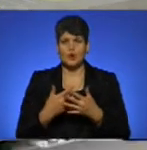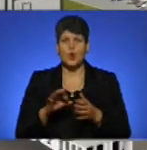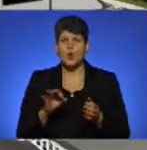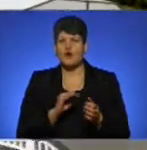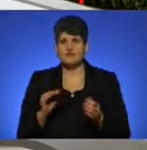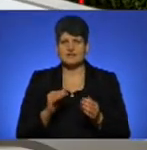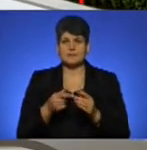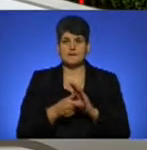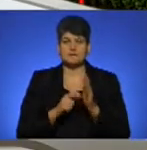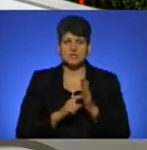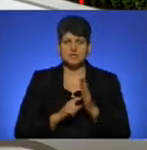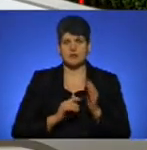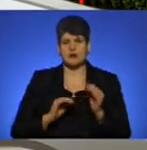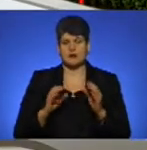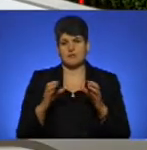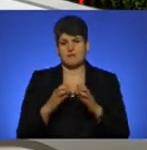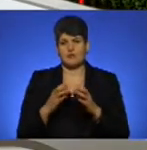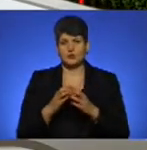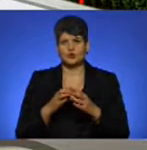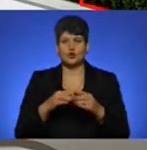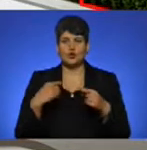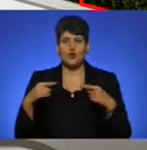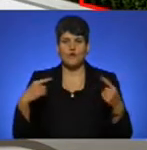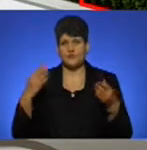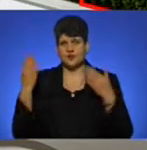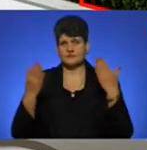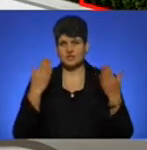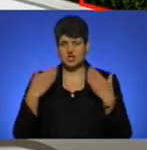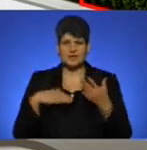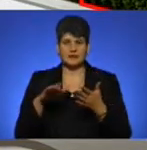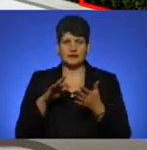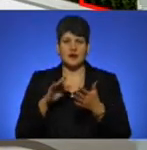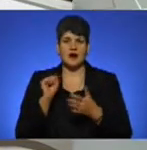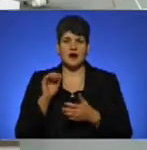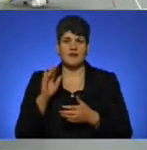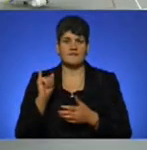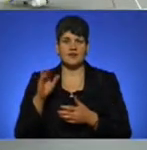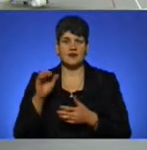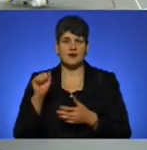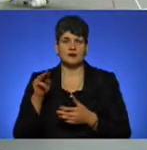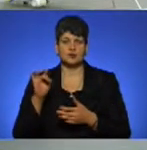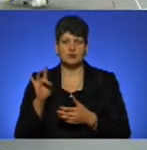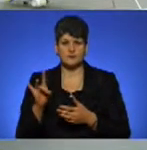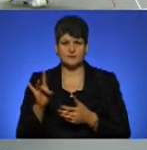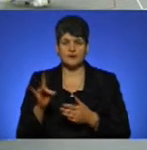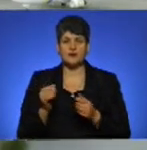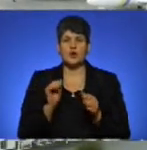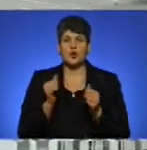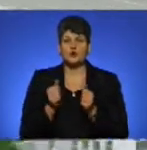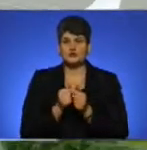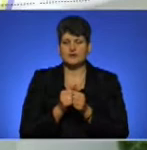компаній, торгово-виставковий розважальний готельний комплекс «Авіатор». З урахуванням близького розташування